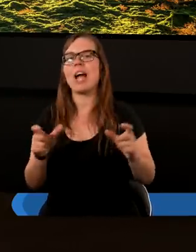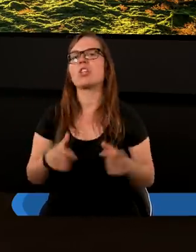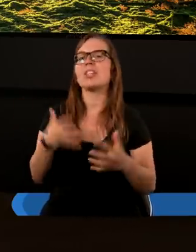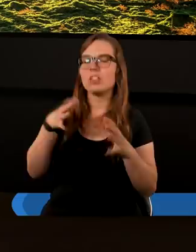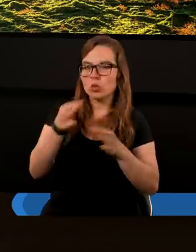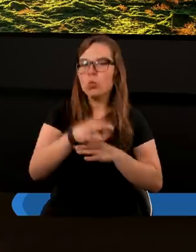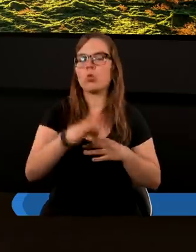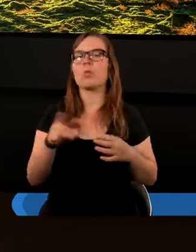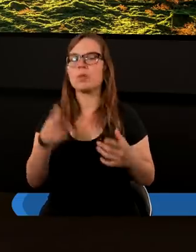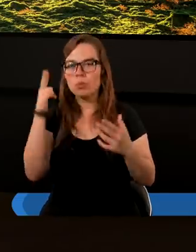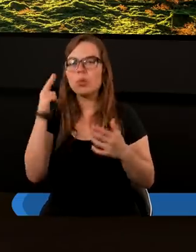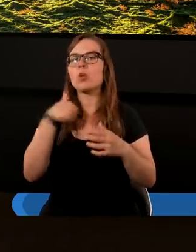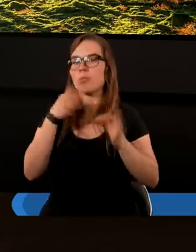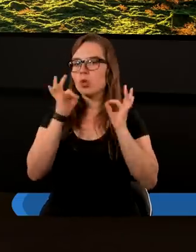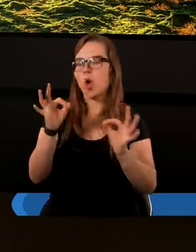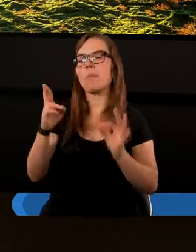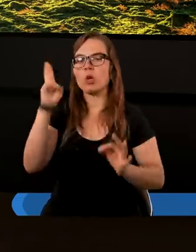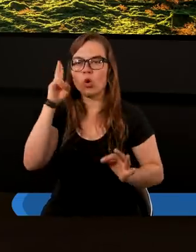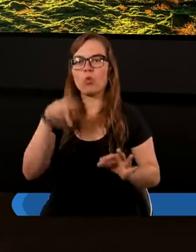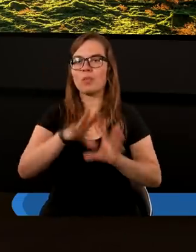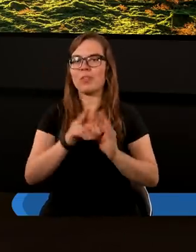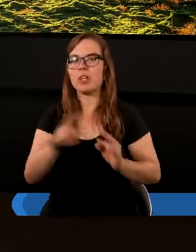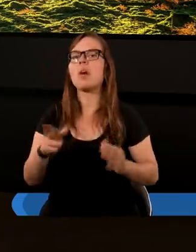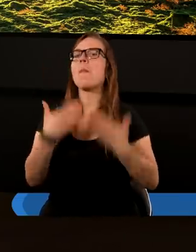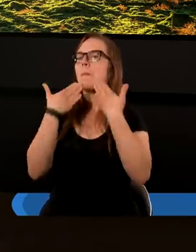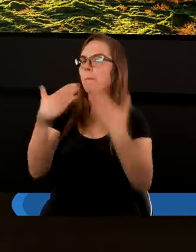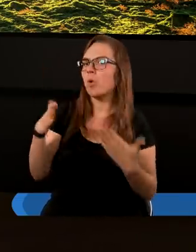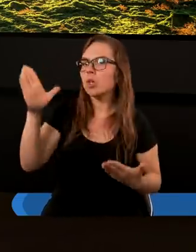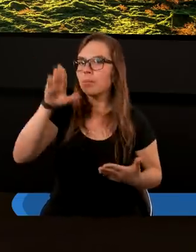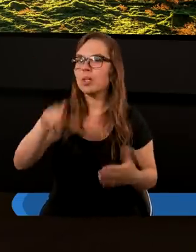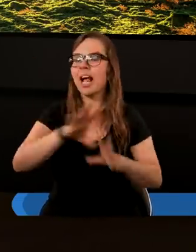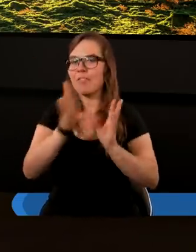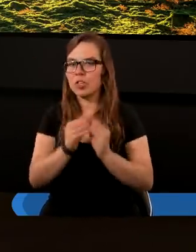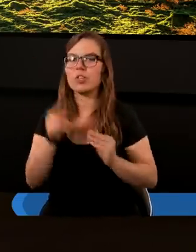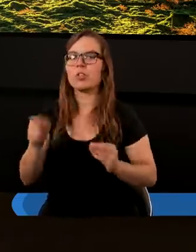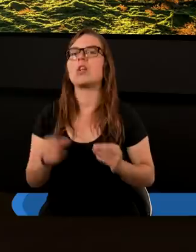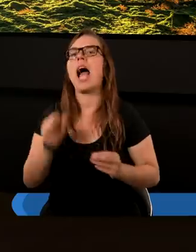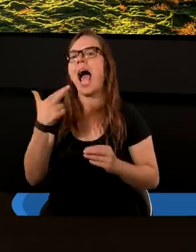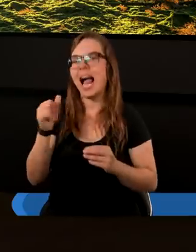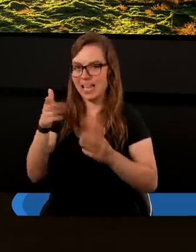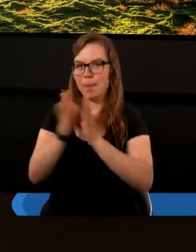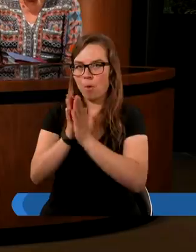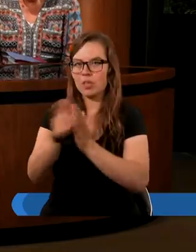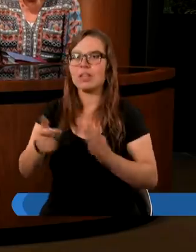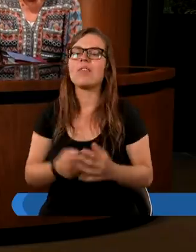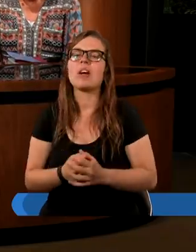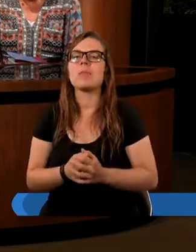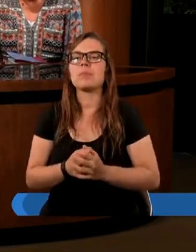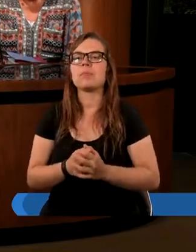żebyśmy mogli dobrze zrozumieć. Podziękujmy Bogu za to. Ania się pomodli.